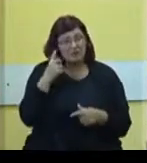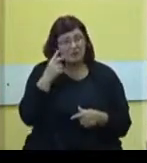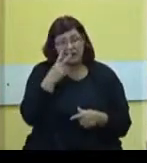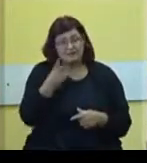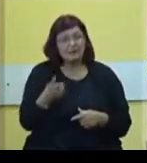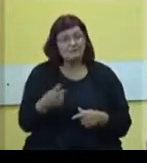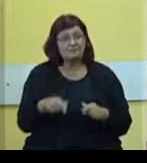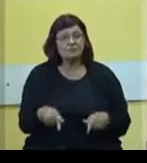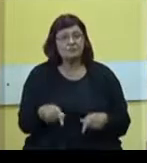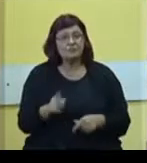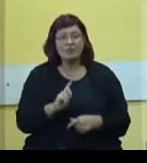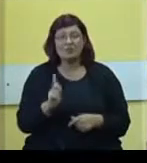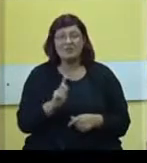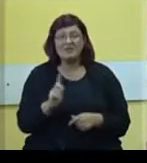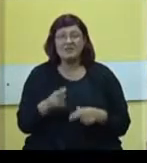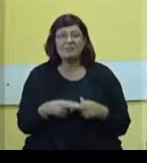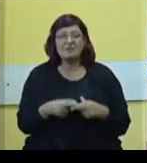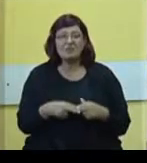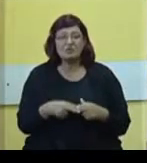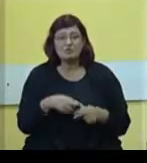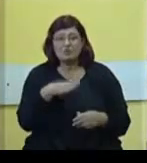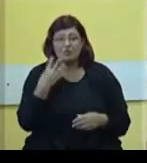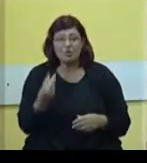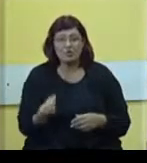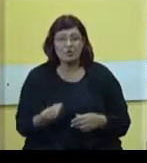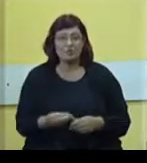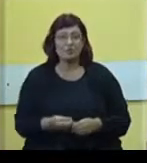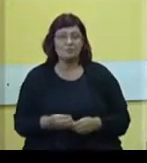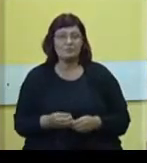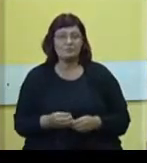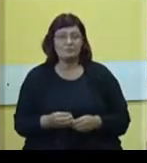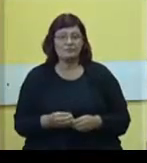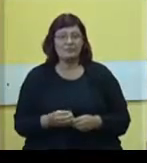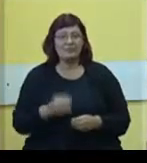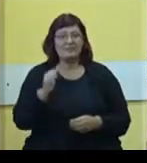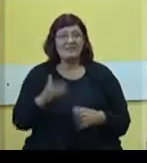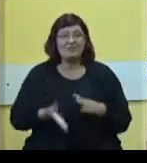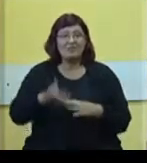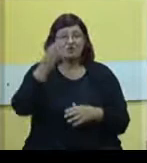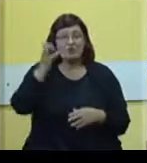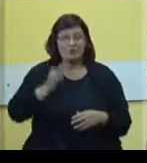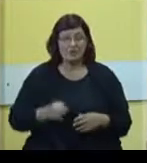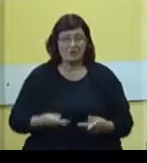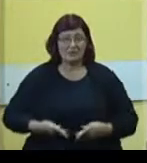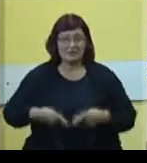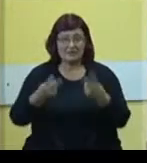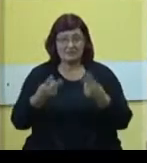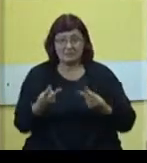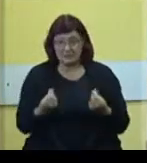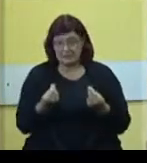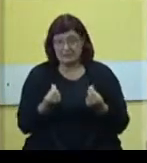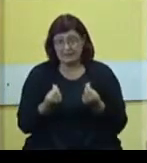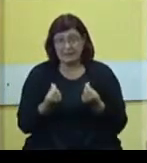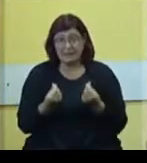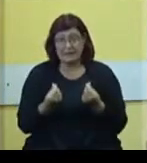ovo nije ni blizu dovoljno dobroga. Da je veći stepen plasmana sredstava onoga